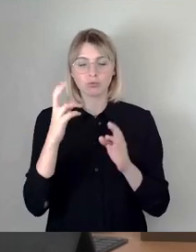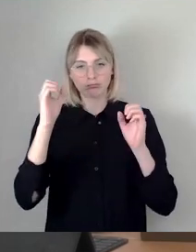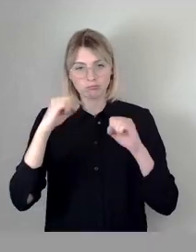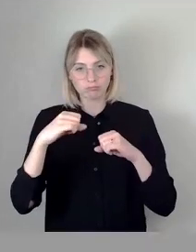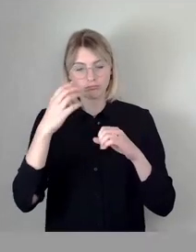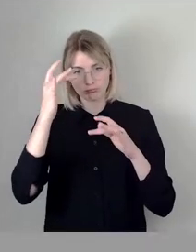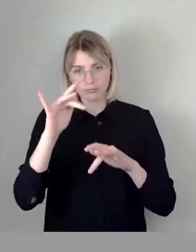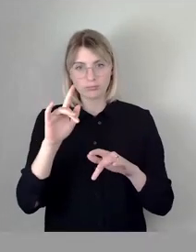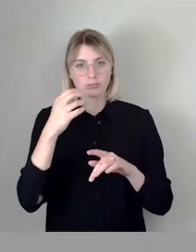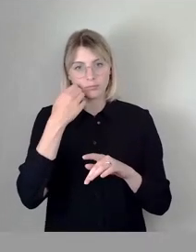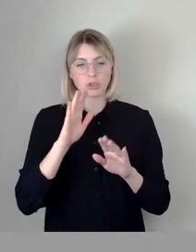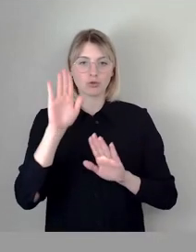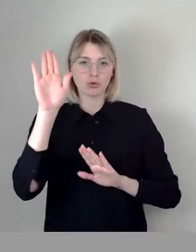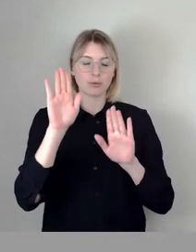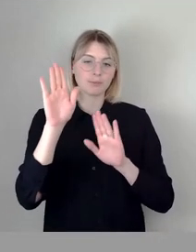Stimmzeichen.